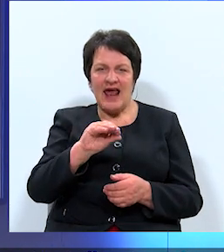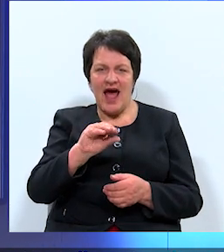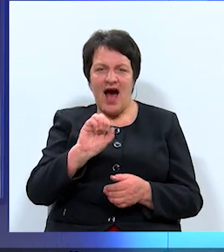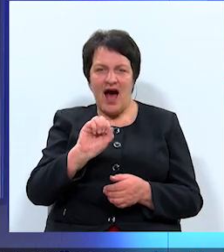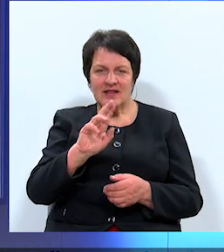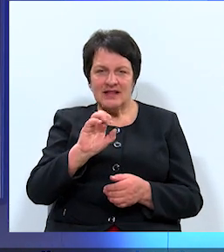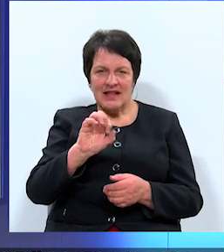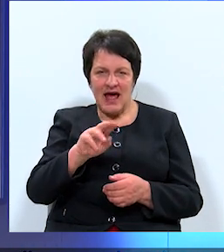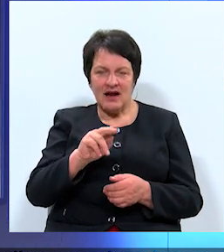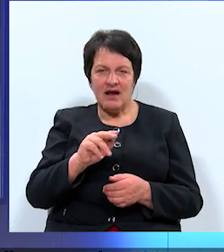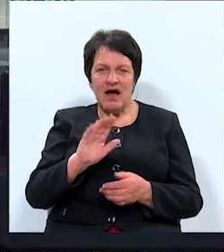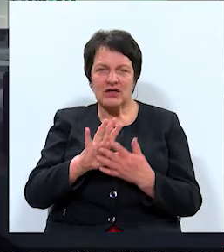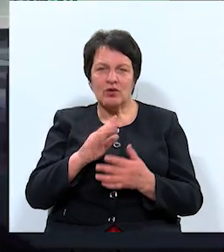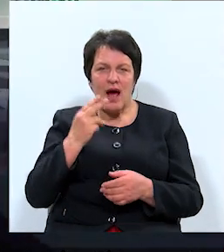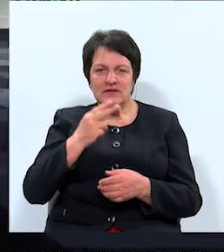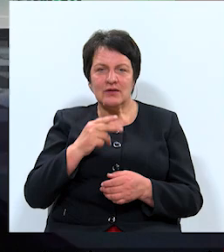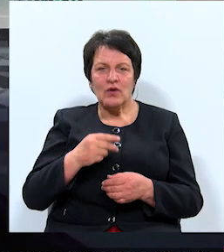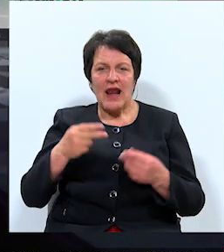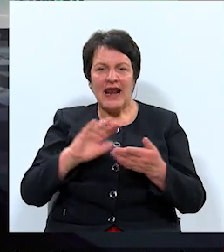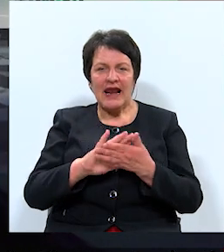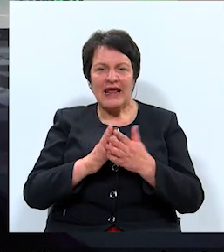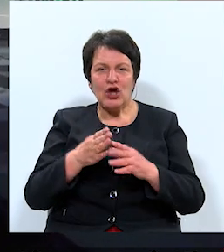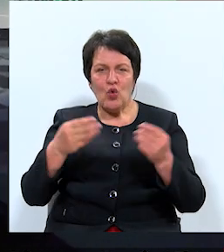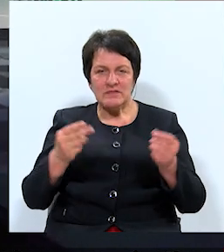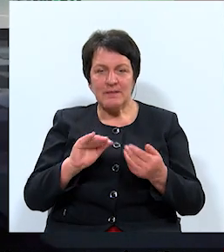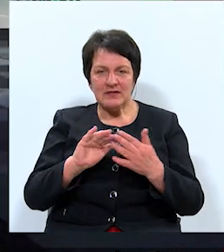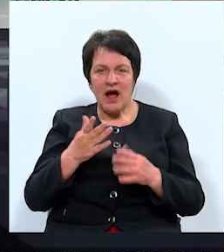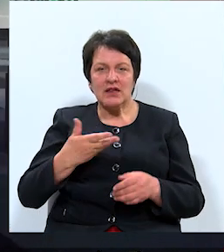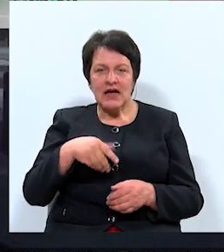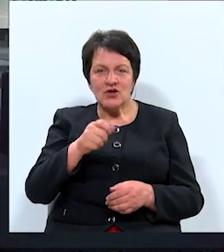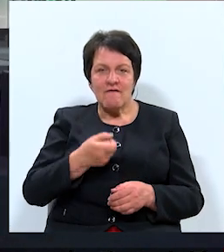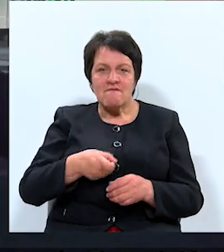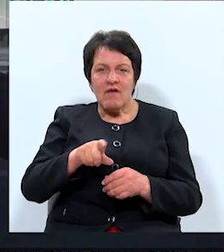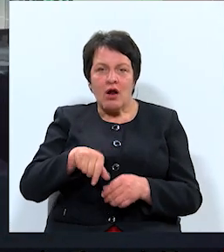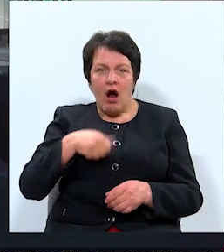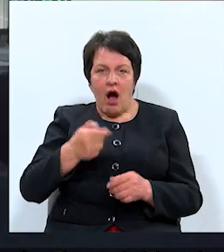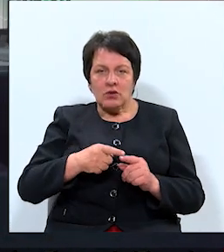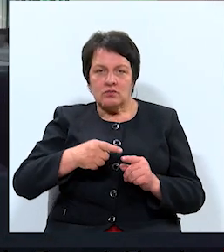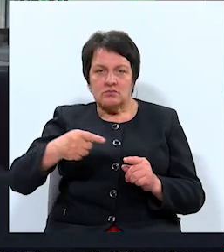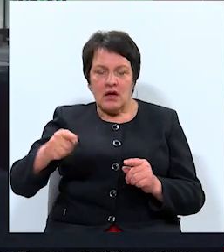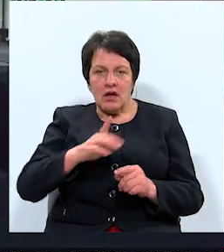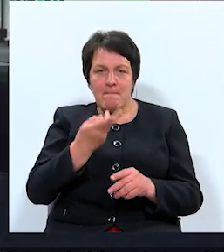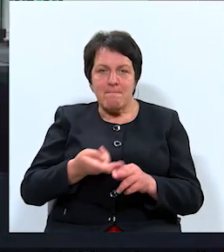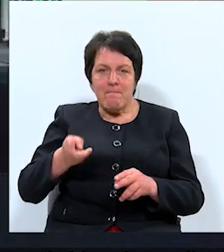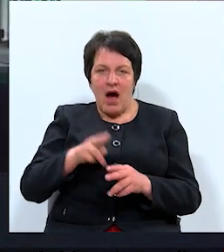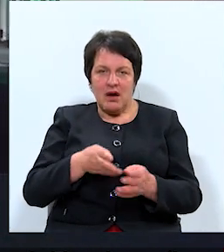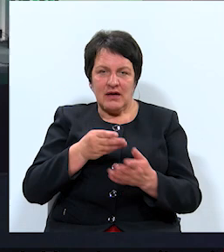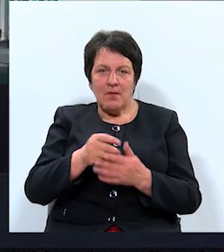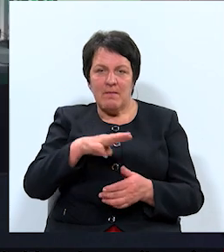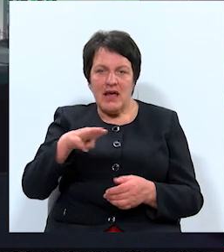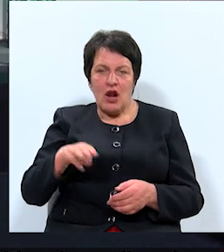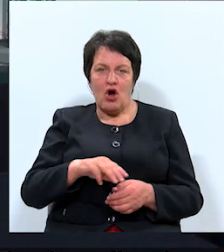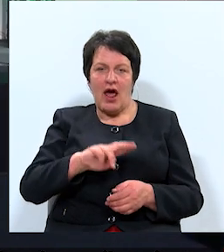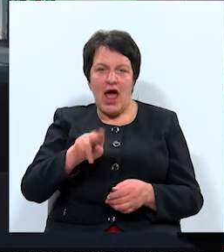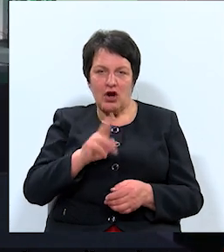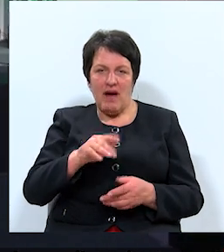apsaimniekošanas līgums pilsētā, kad iedzīvotāji vairāku gadu garamā ir pārmaksājuši miljonu eiro par atkritumu